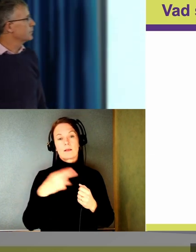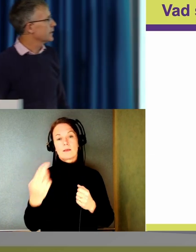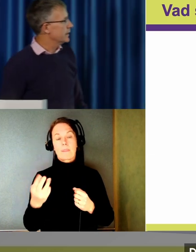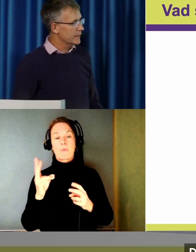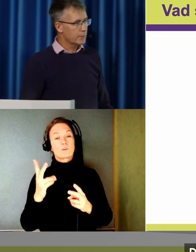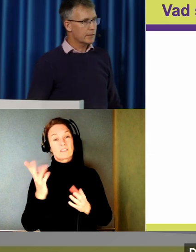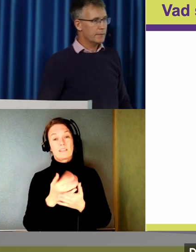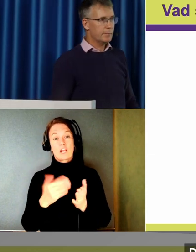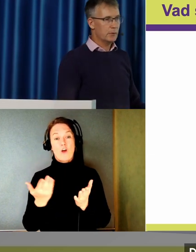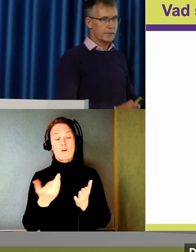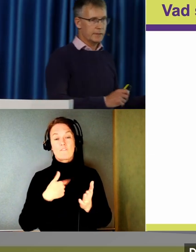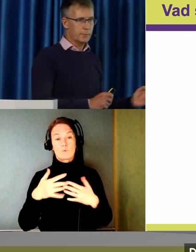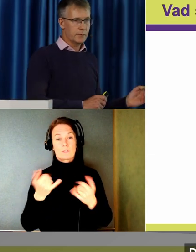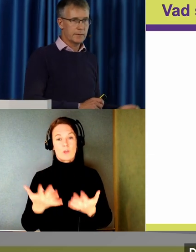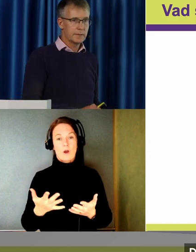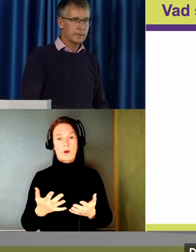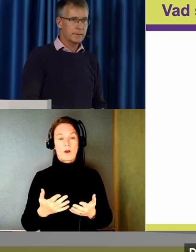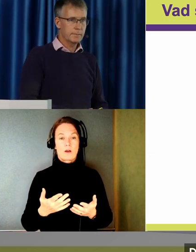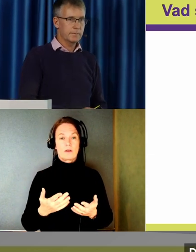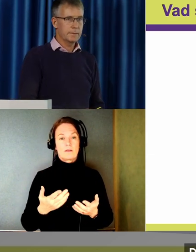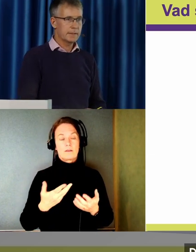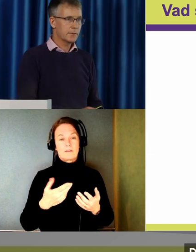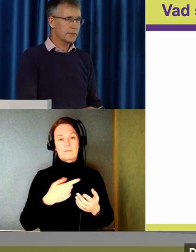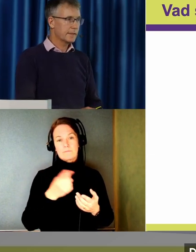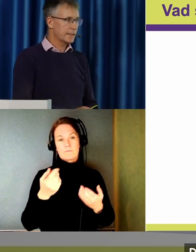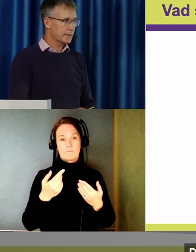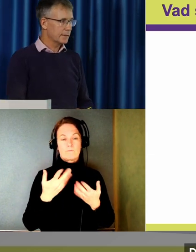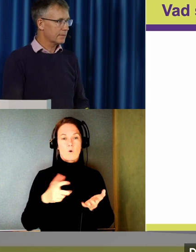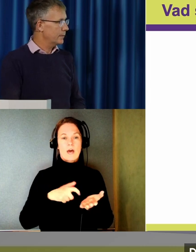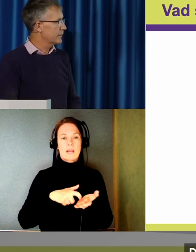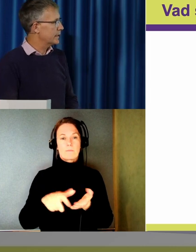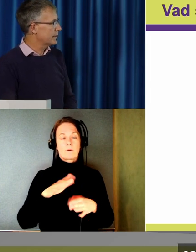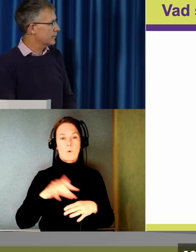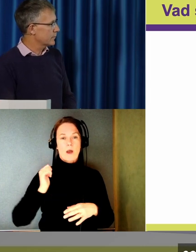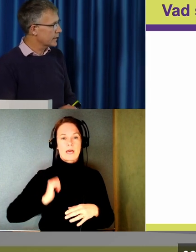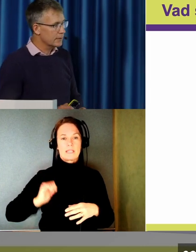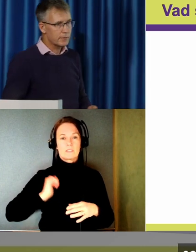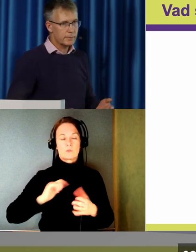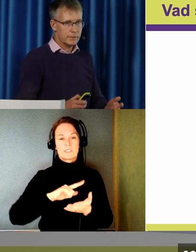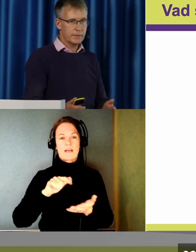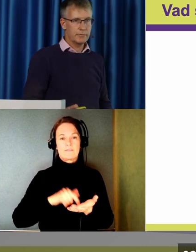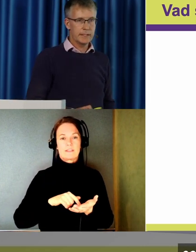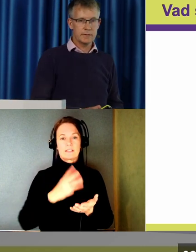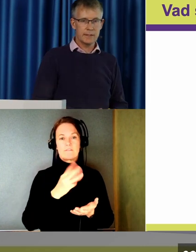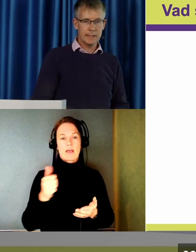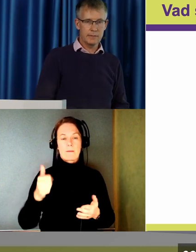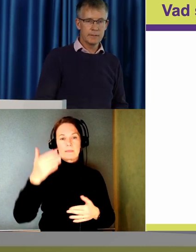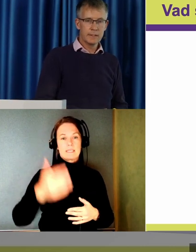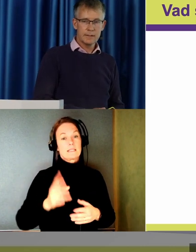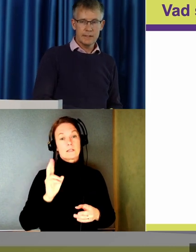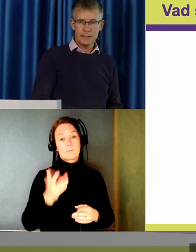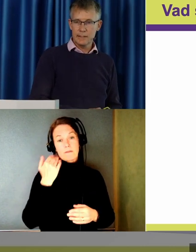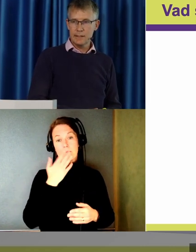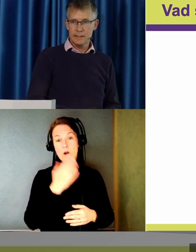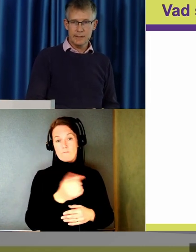idag. Men det kommer komma rapporter på resurscentrets webbsite som kan också vara någonting för er att ta del av.